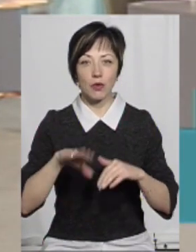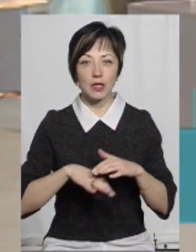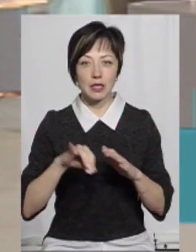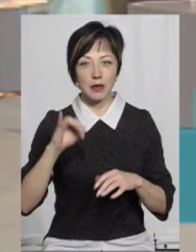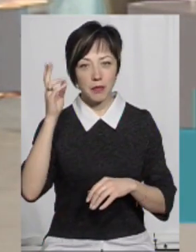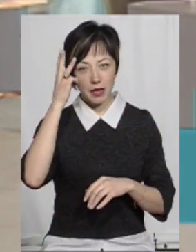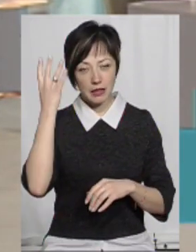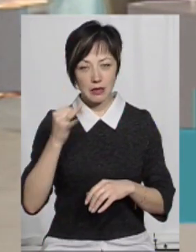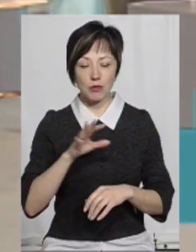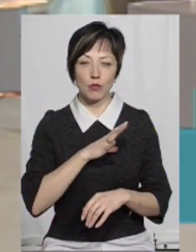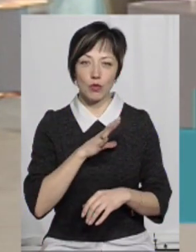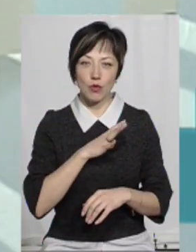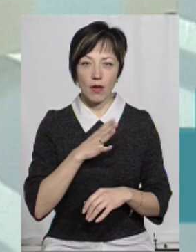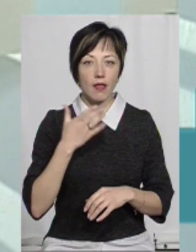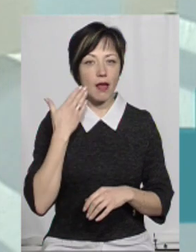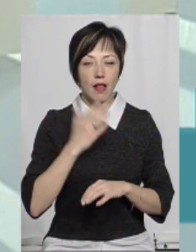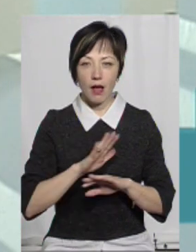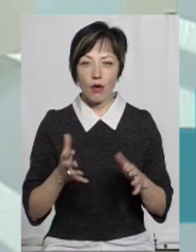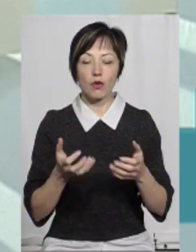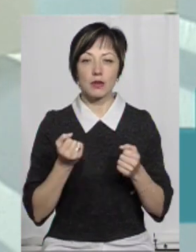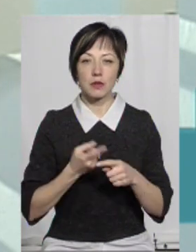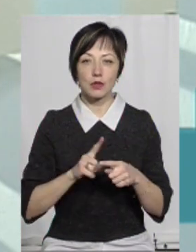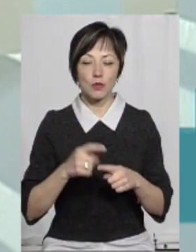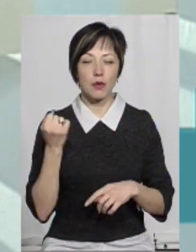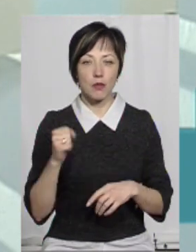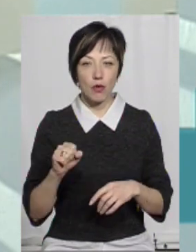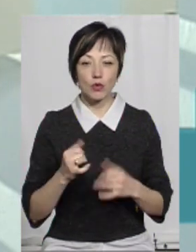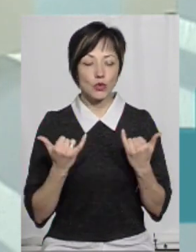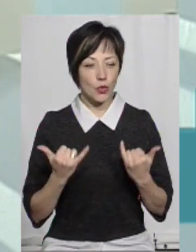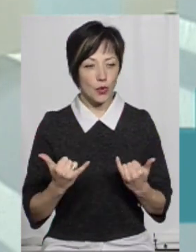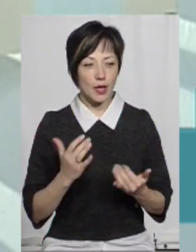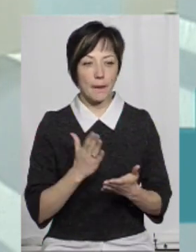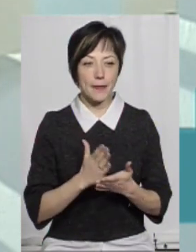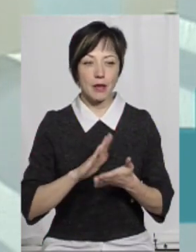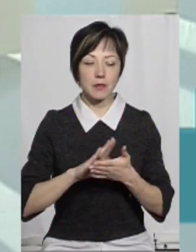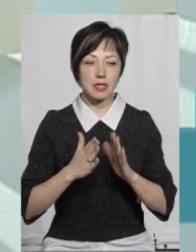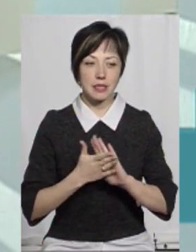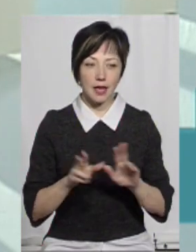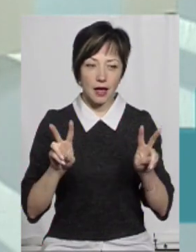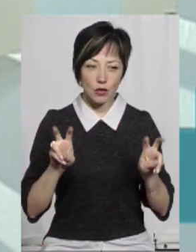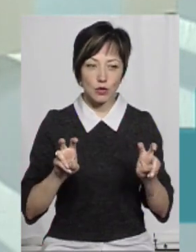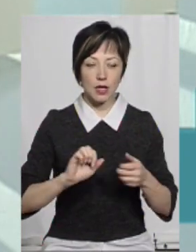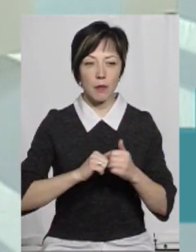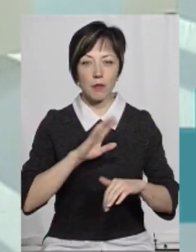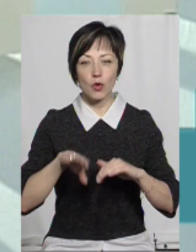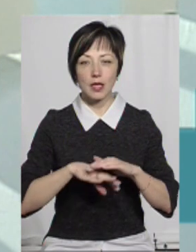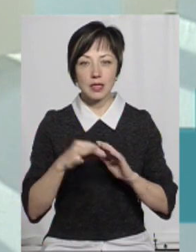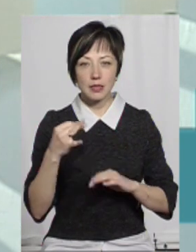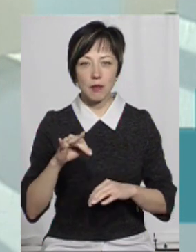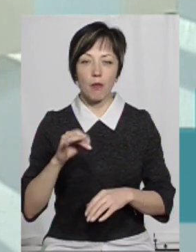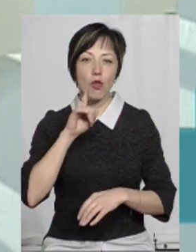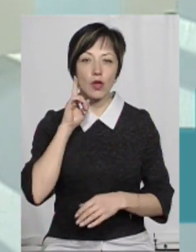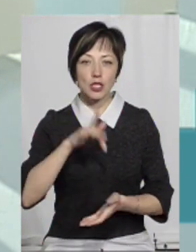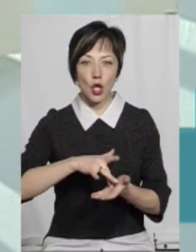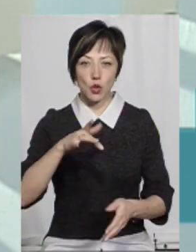Хмельницький. Було, скажімо, нелегко, але ми отримали цю перемогу і сьогодні маємо статус Кам'янець-Подільський – молодіжна